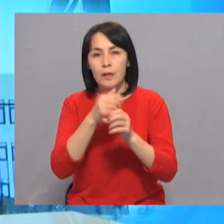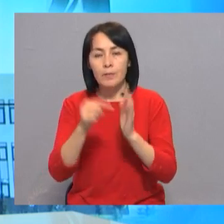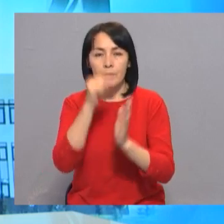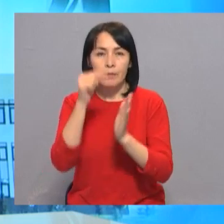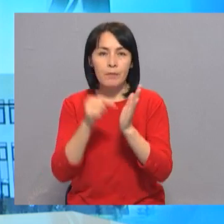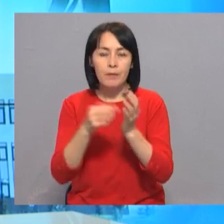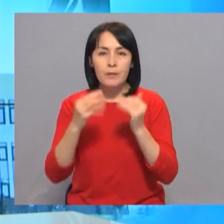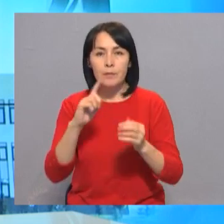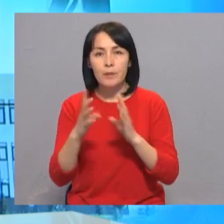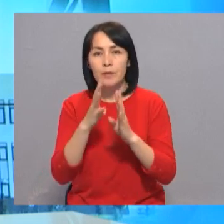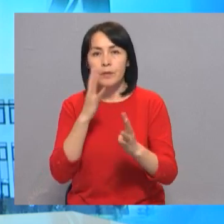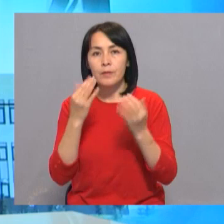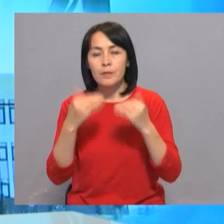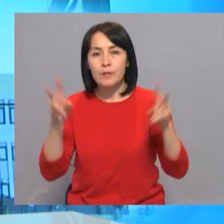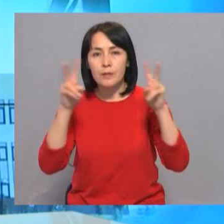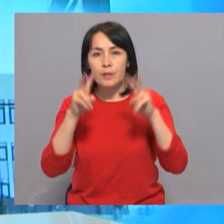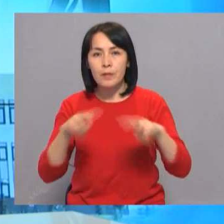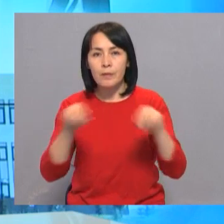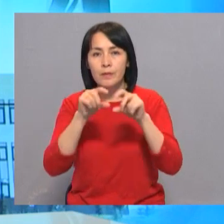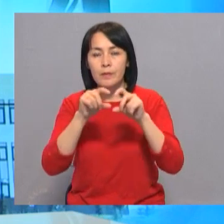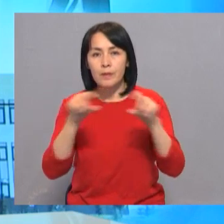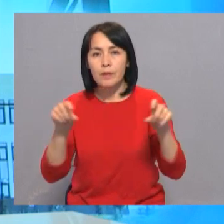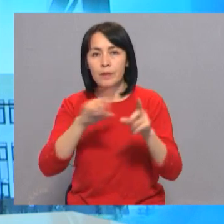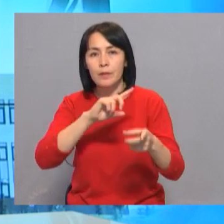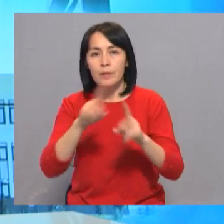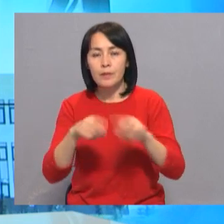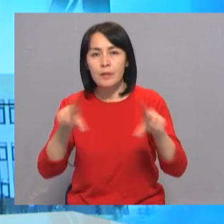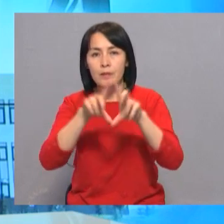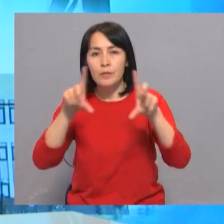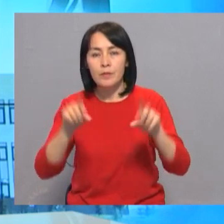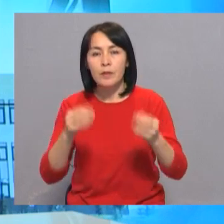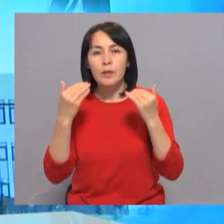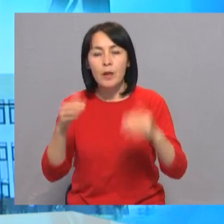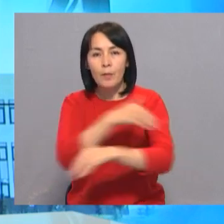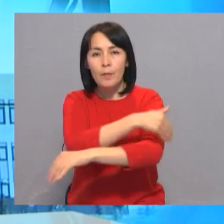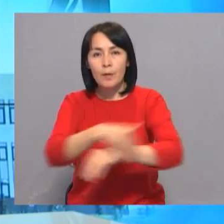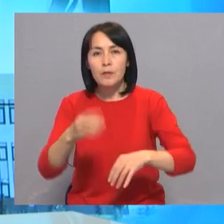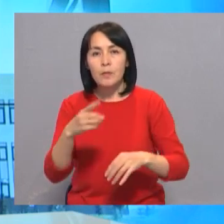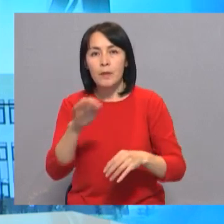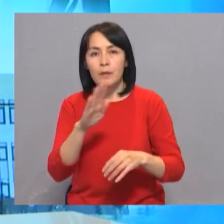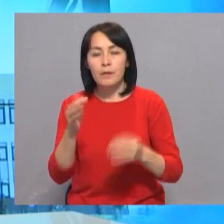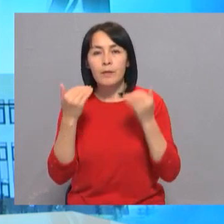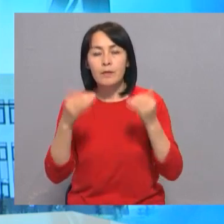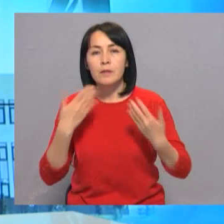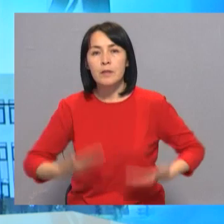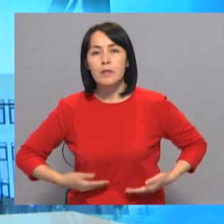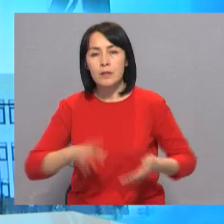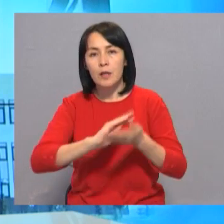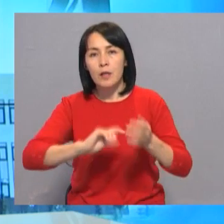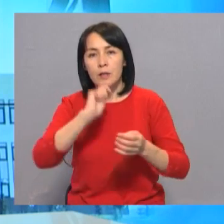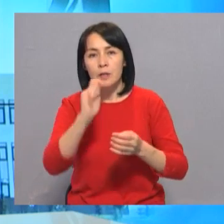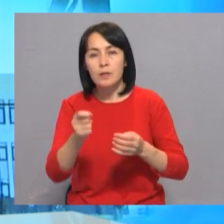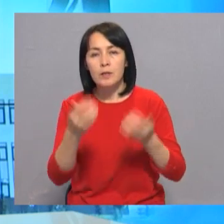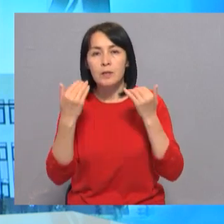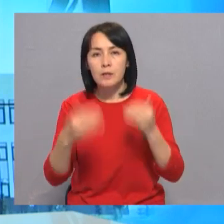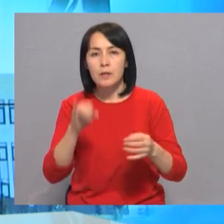вопросов. В первую очередь проверил канализационную насосную станцию по улице Тулеметова. Жители жаловались на